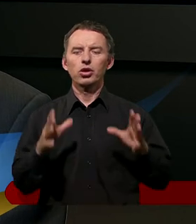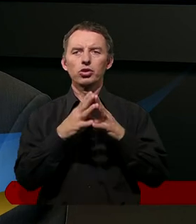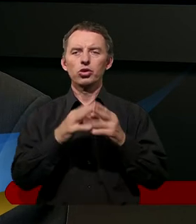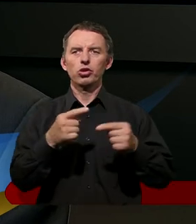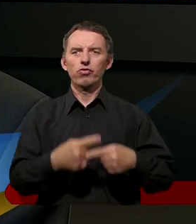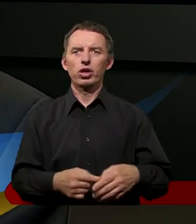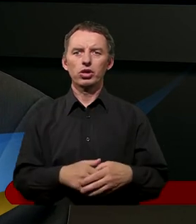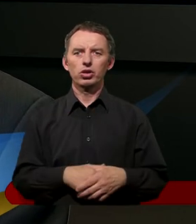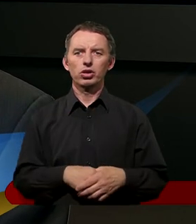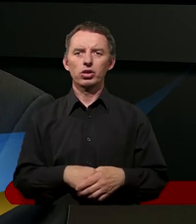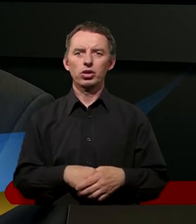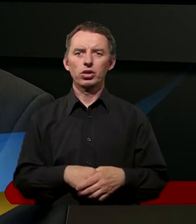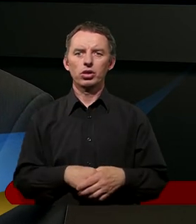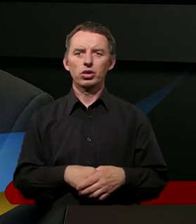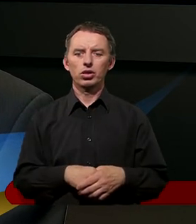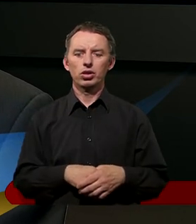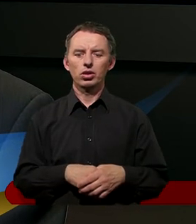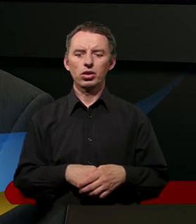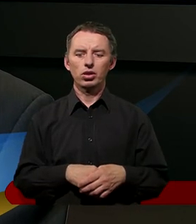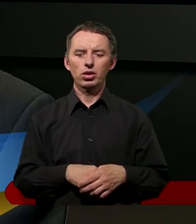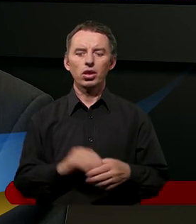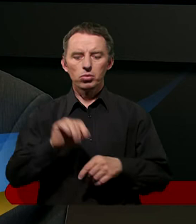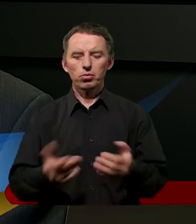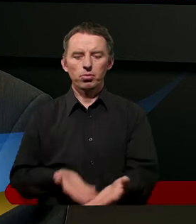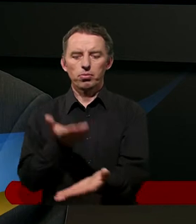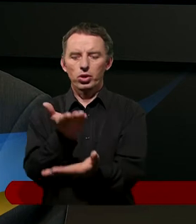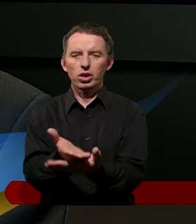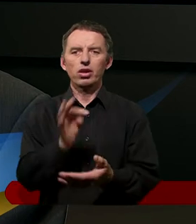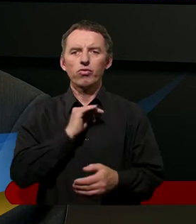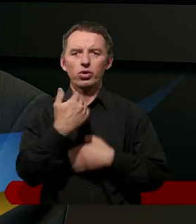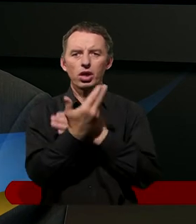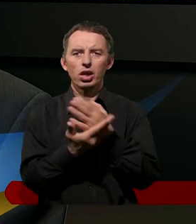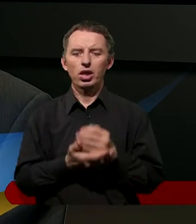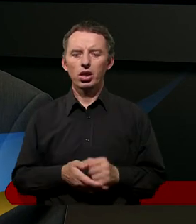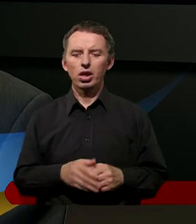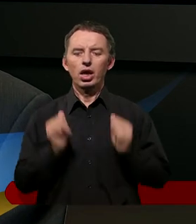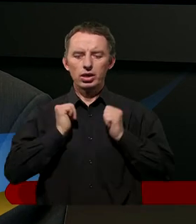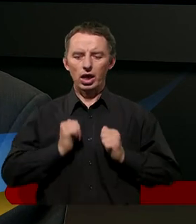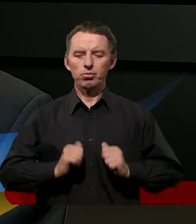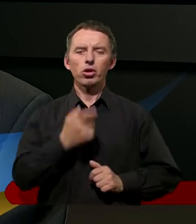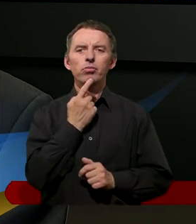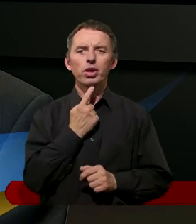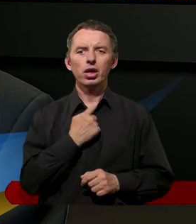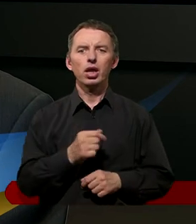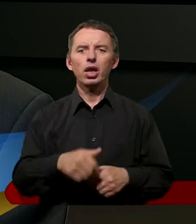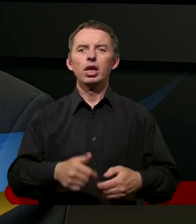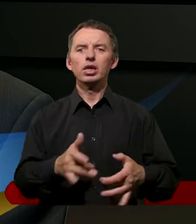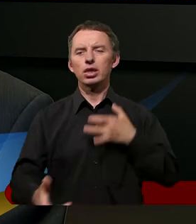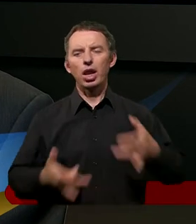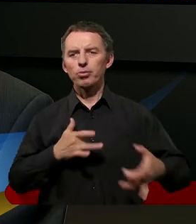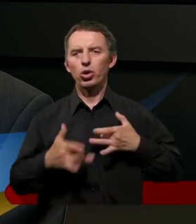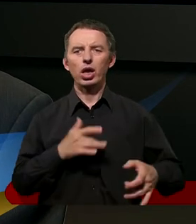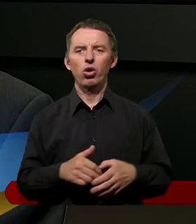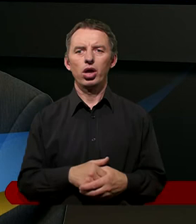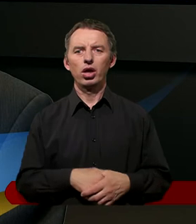Dziesiąty wiersz Głodnemu podasz swój chleb, zaspokoisz pragnienie strapionego.